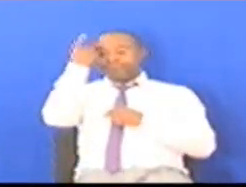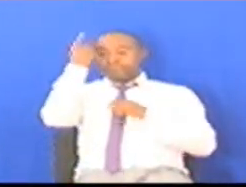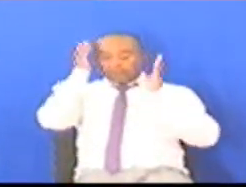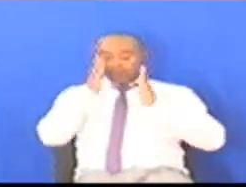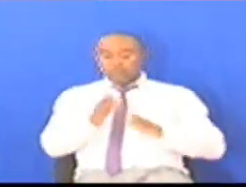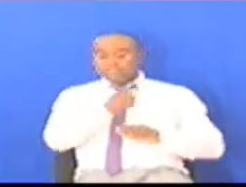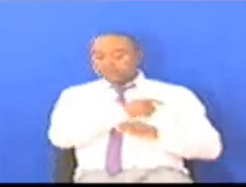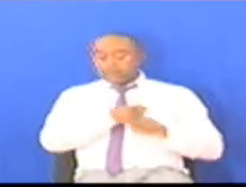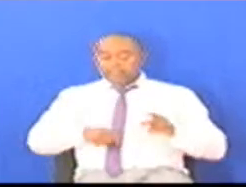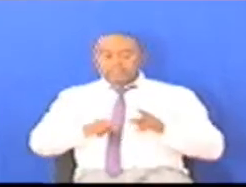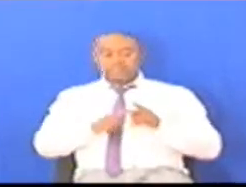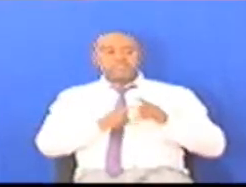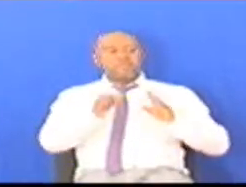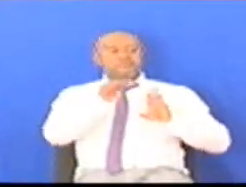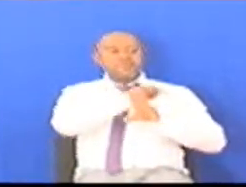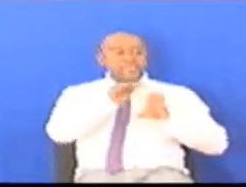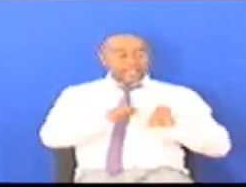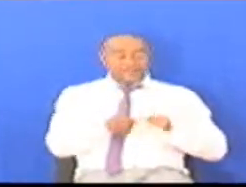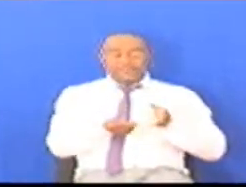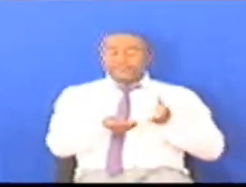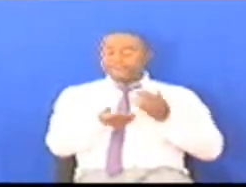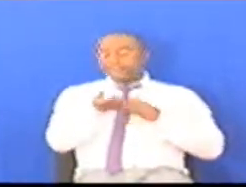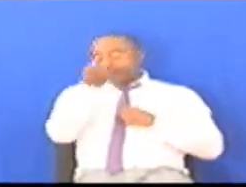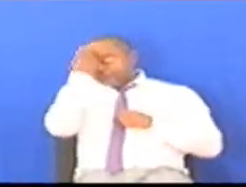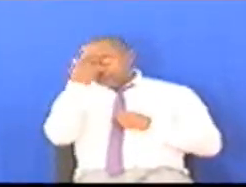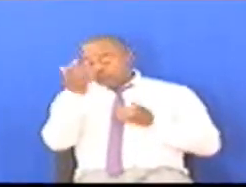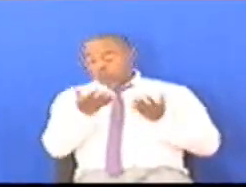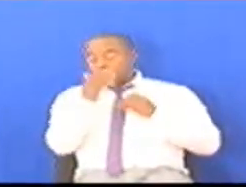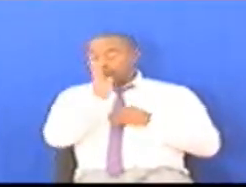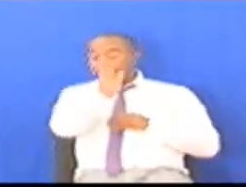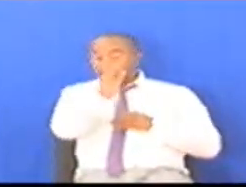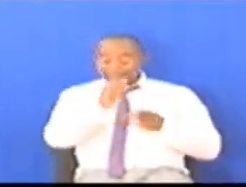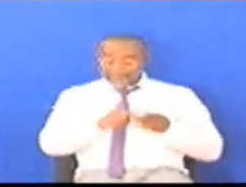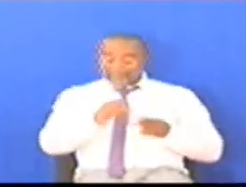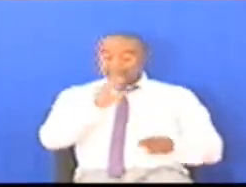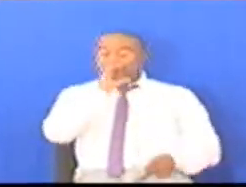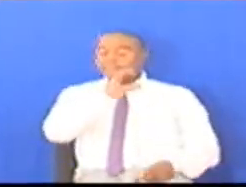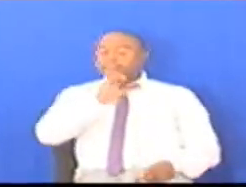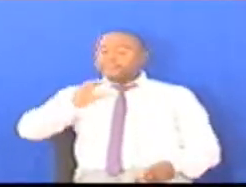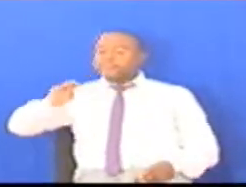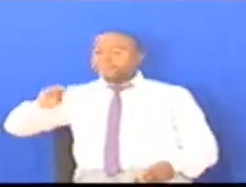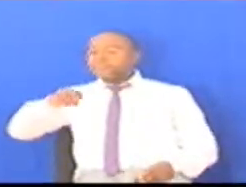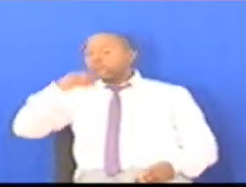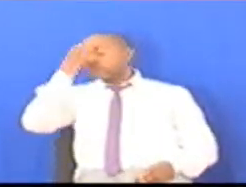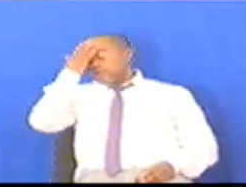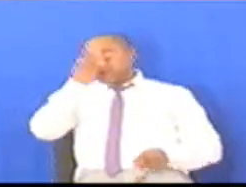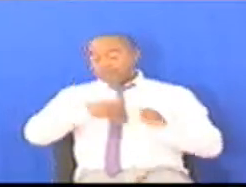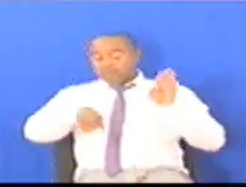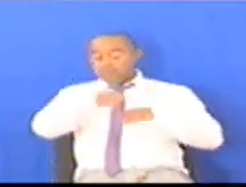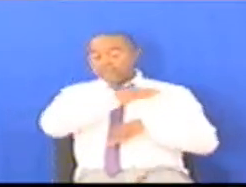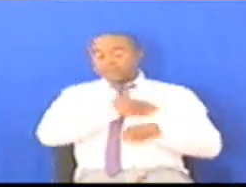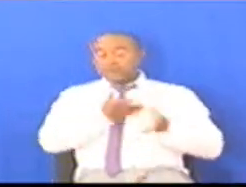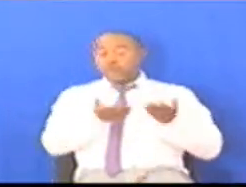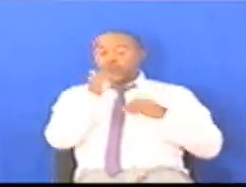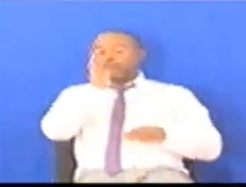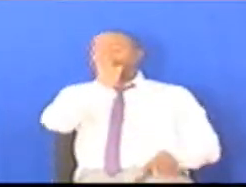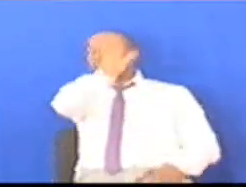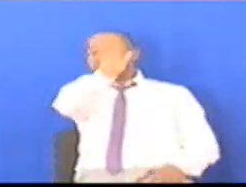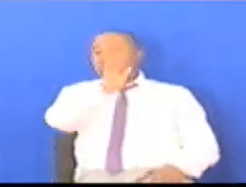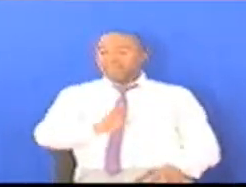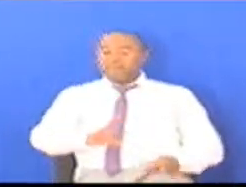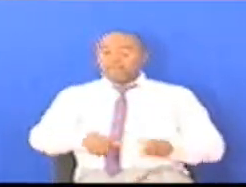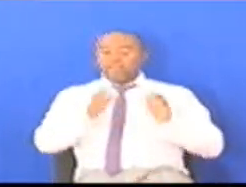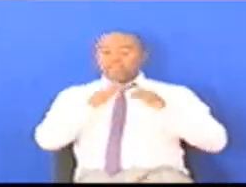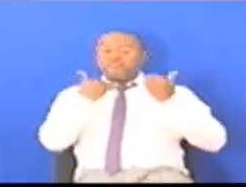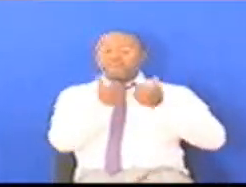Imetambua Wezo Wake Sisi Wanachama Wachama Chamapinduzi Tunamtambua Mwenye Kiti Wetu Wezo Wake Wenzetu Waubande